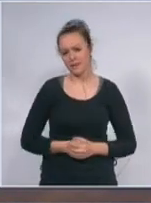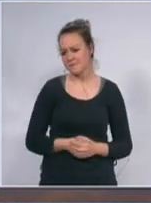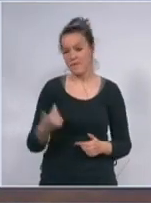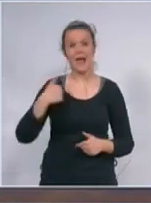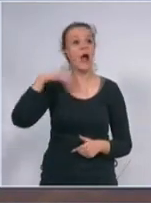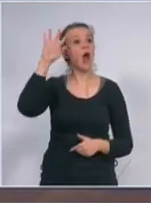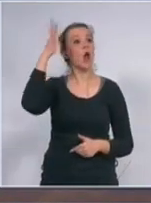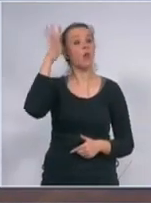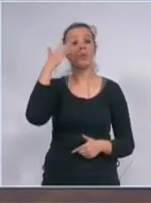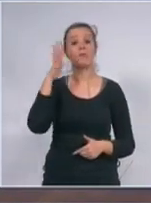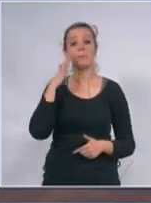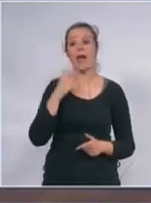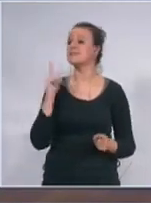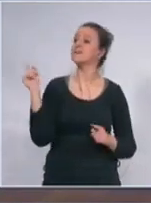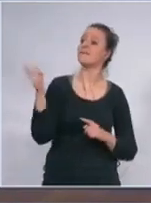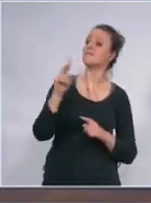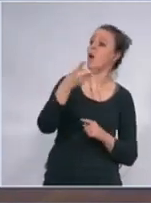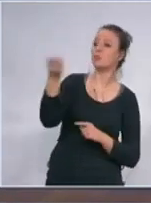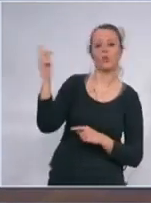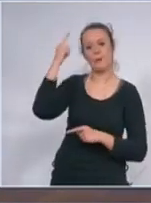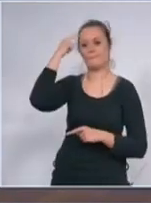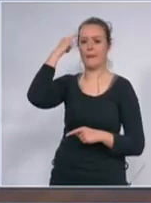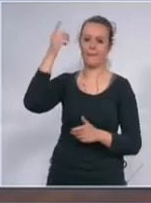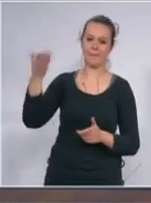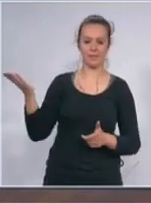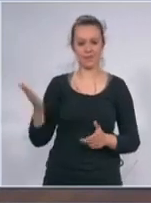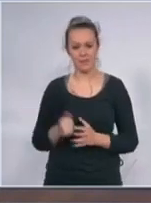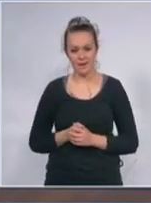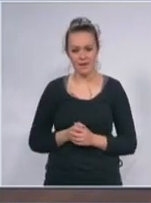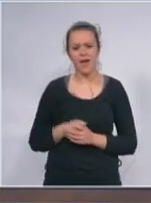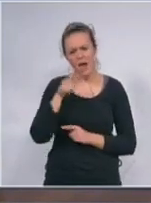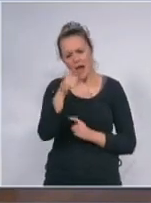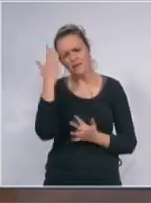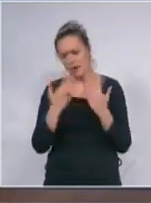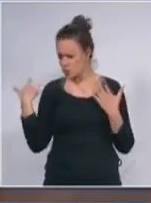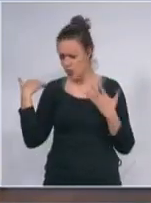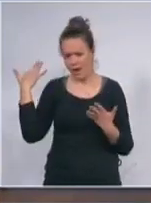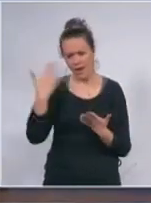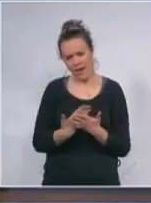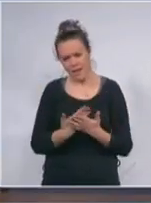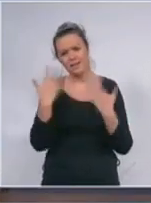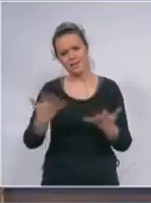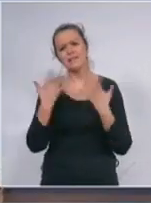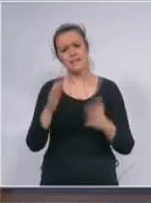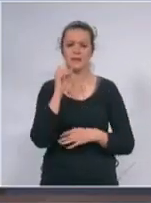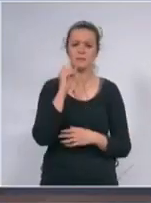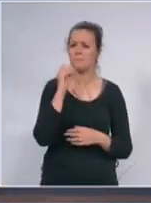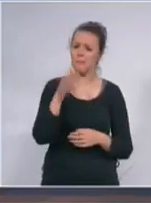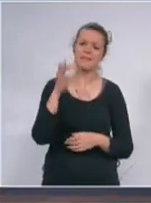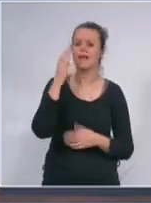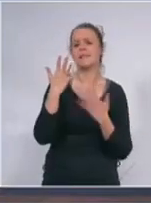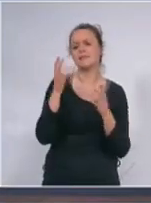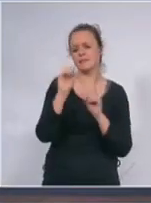svi drugi pametni samo seberite koje šta svoje zemlje doneo u poslednjih 10 i 15 dana